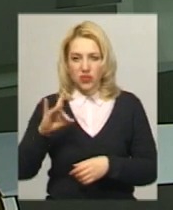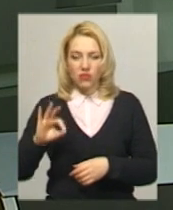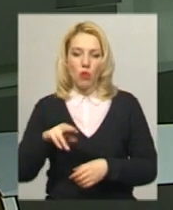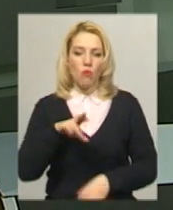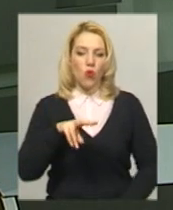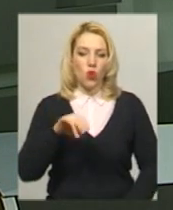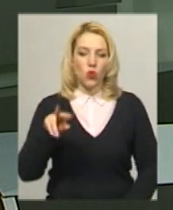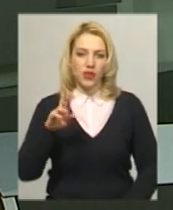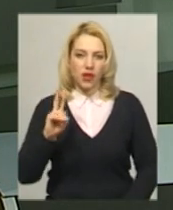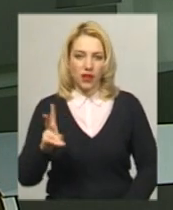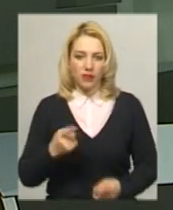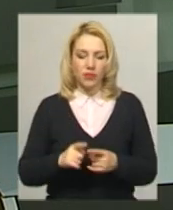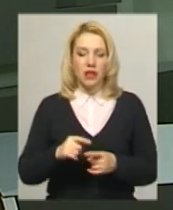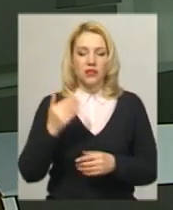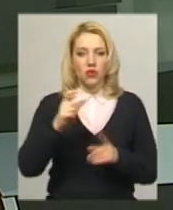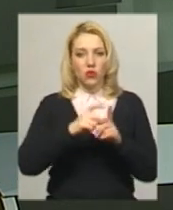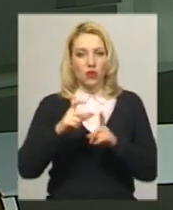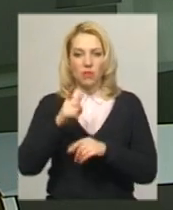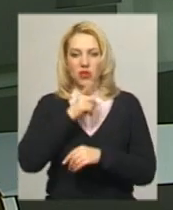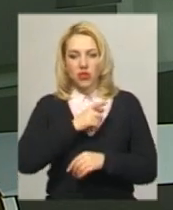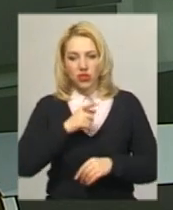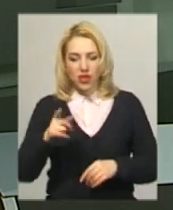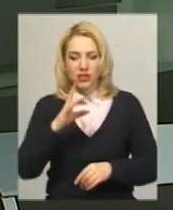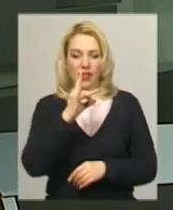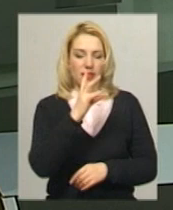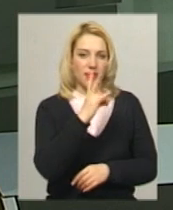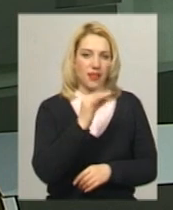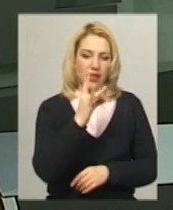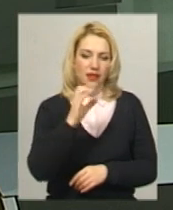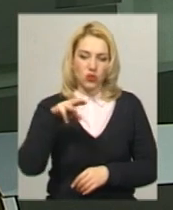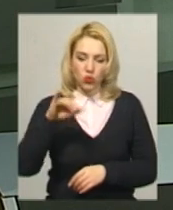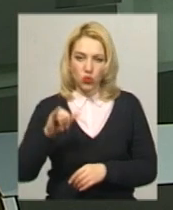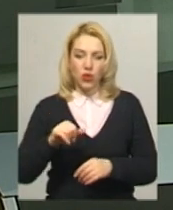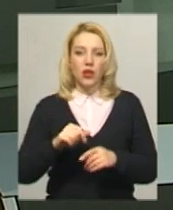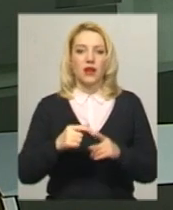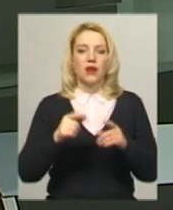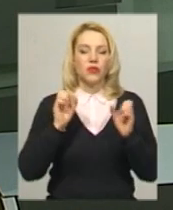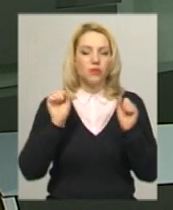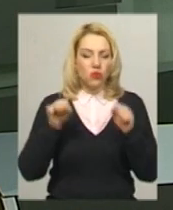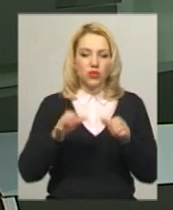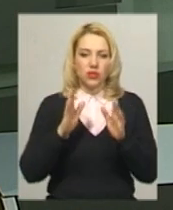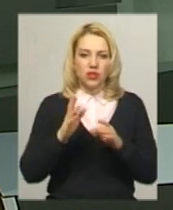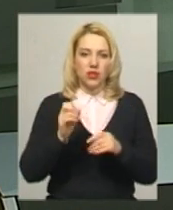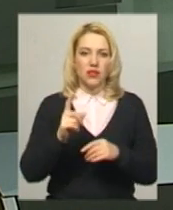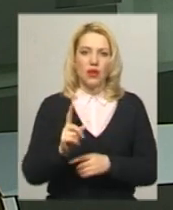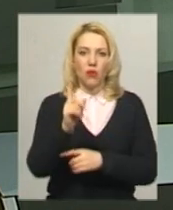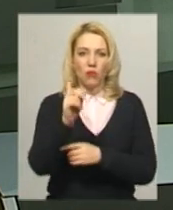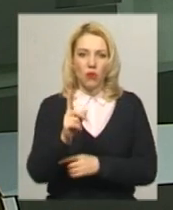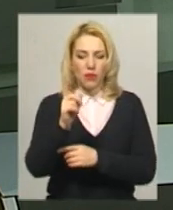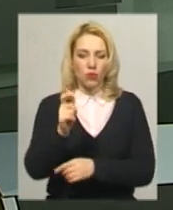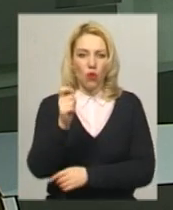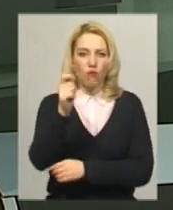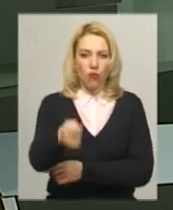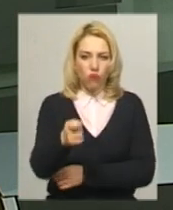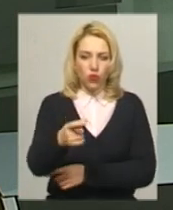словами, любительське рибайство під час нерести дозволено виключно на визначених ділянках, однією поплавковою або донною гудкою і з одним